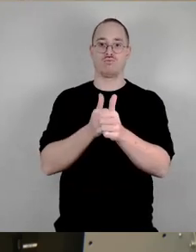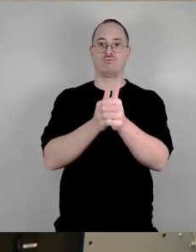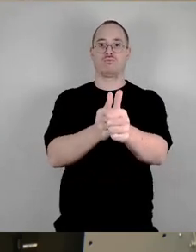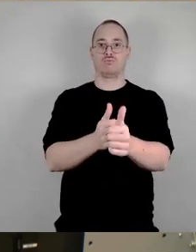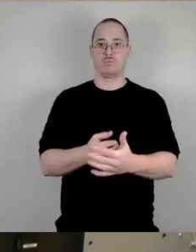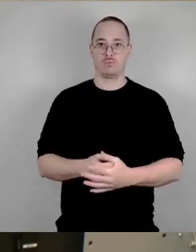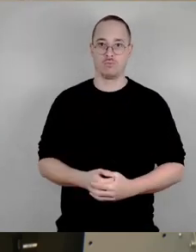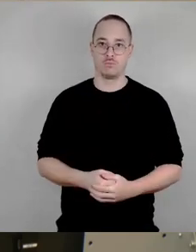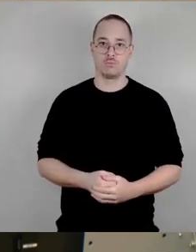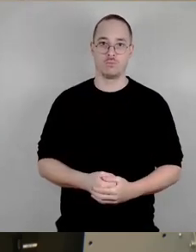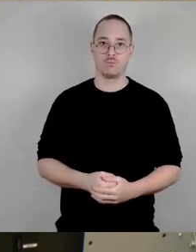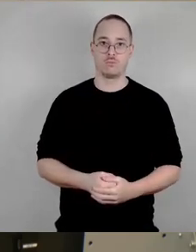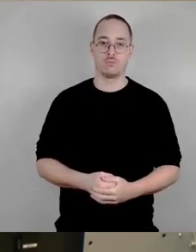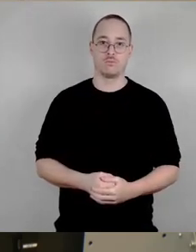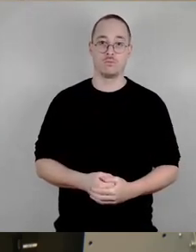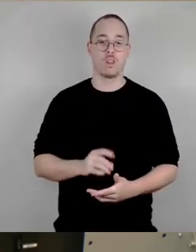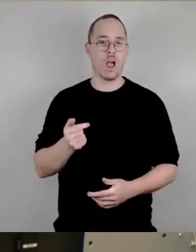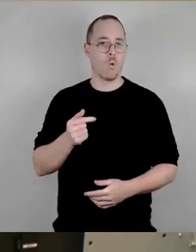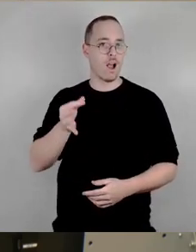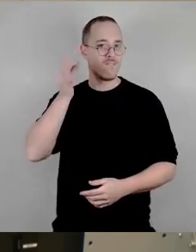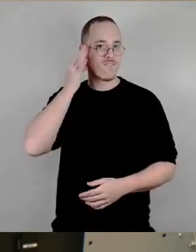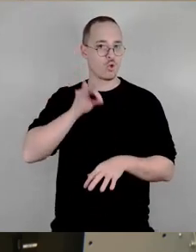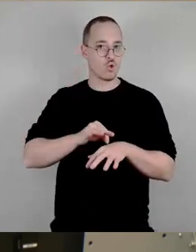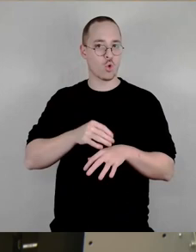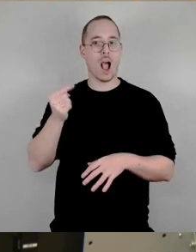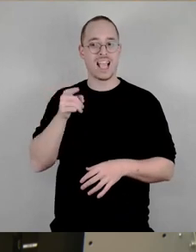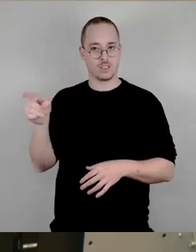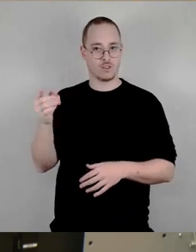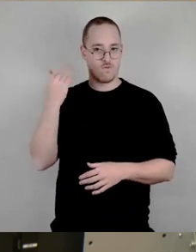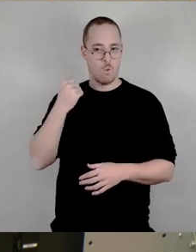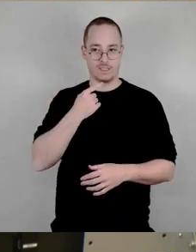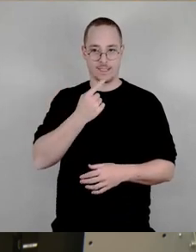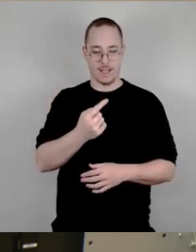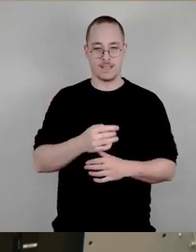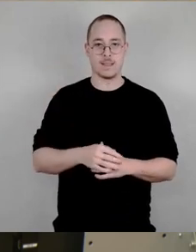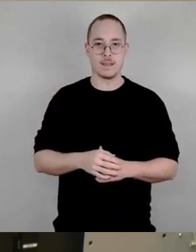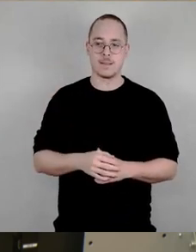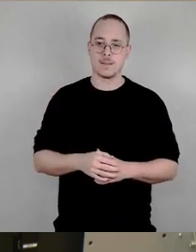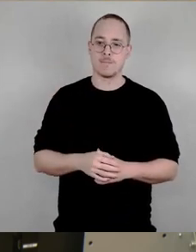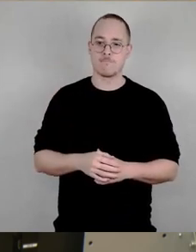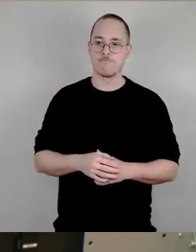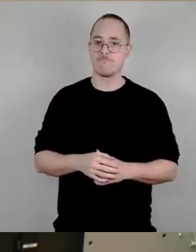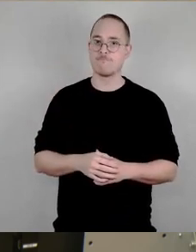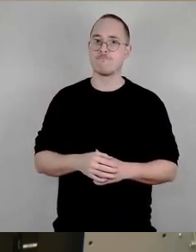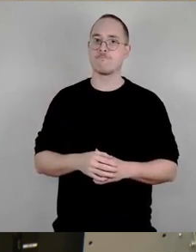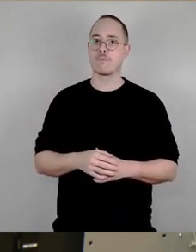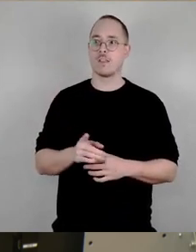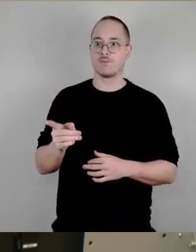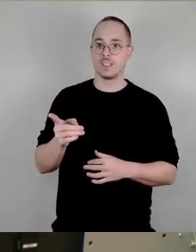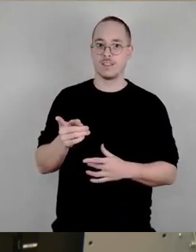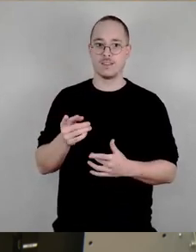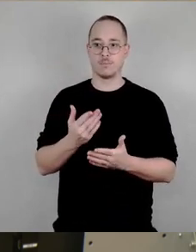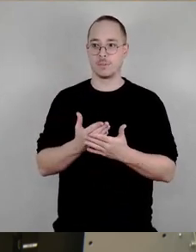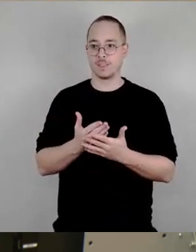Margot Geitsch hier eingebracht hat Nämlich die Bekleidung, der Schutz vor Misserfolgen, vor Problemen, die man hat Ganz wichtig, das gehört